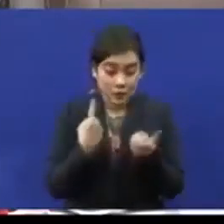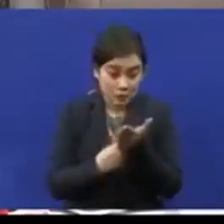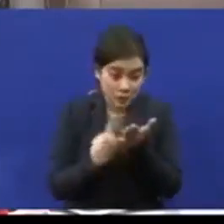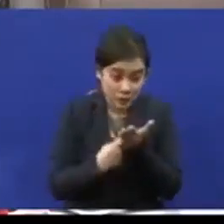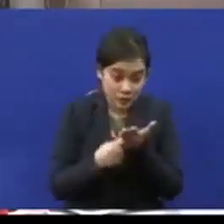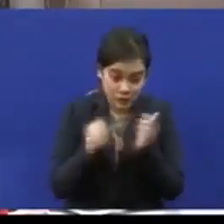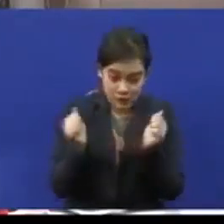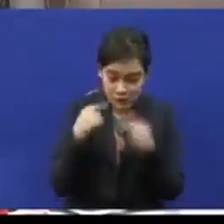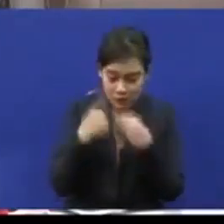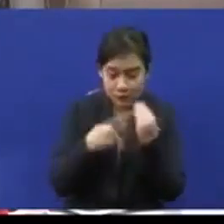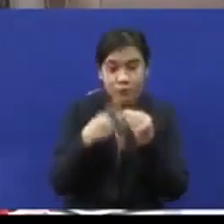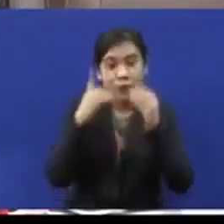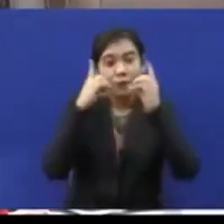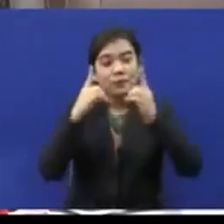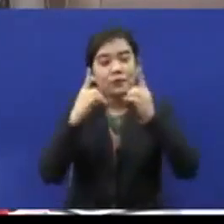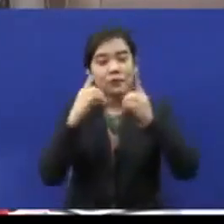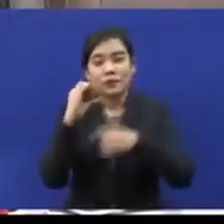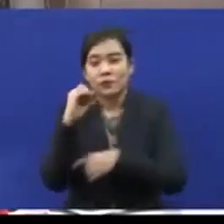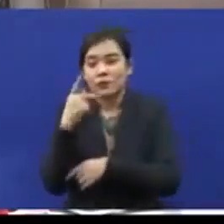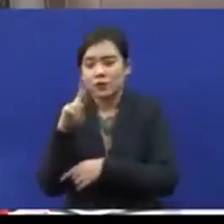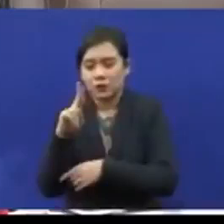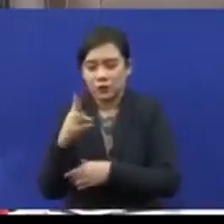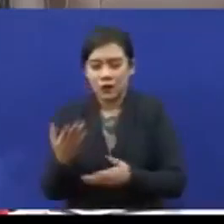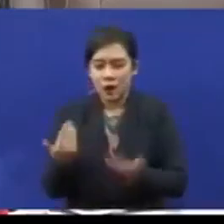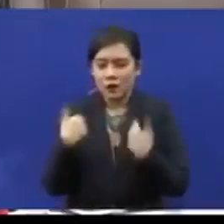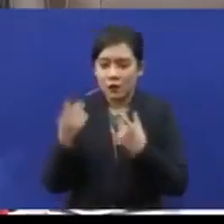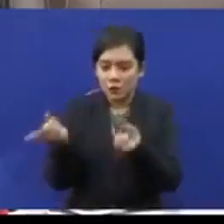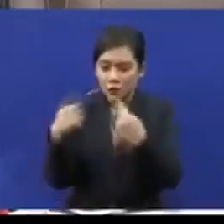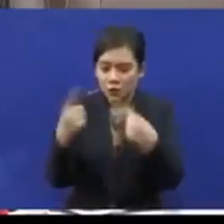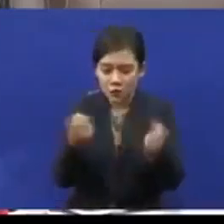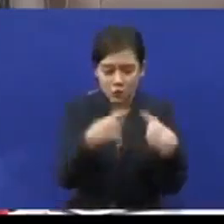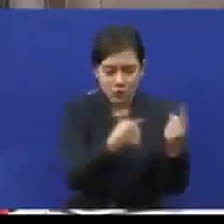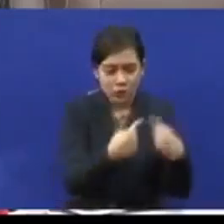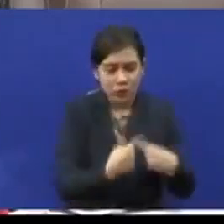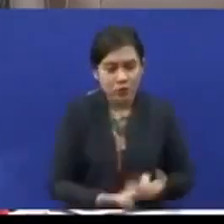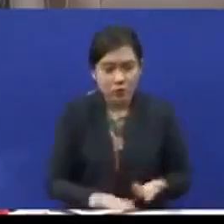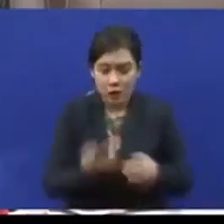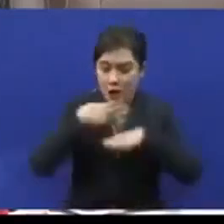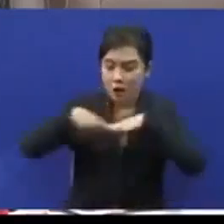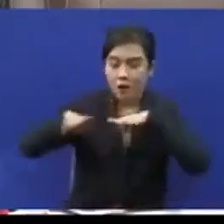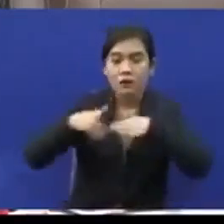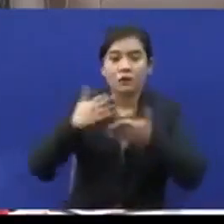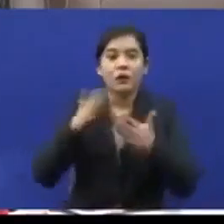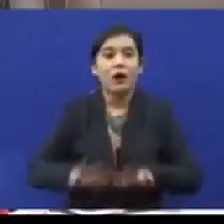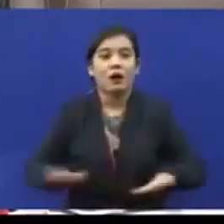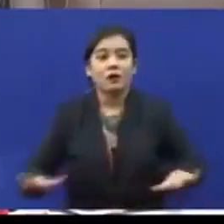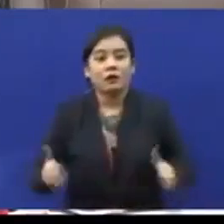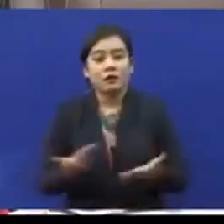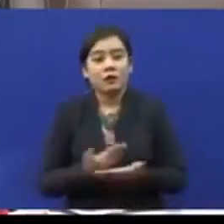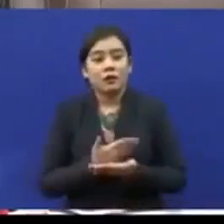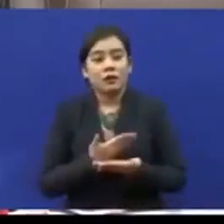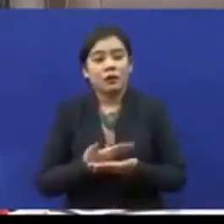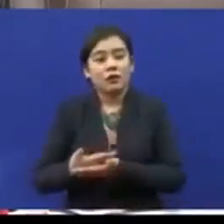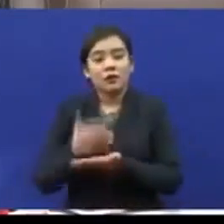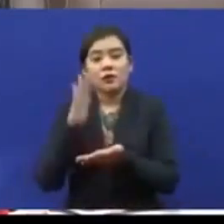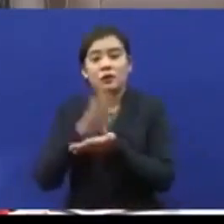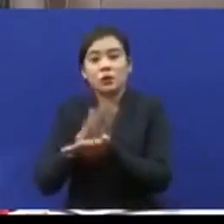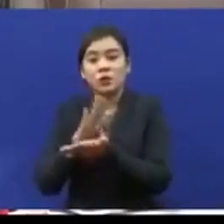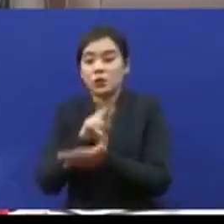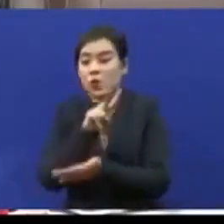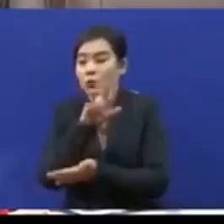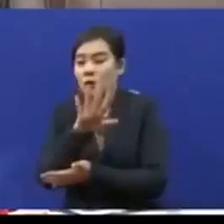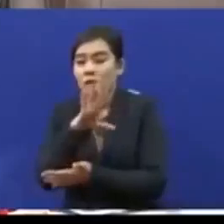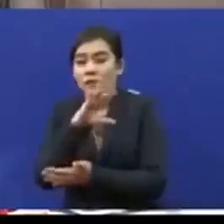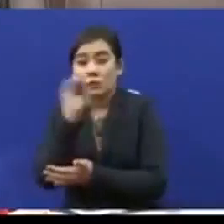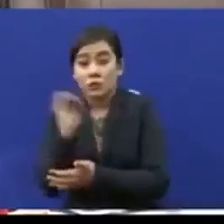pendidikan OKU. Antara responden yang menghantar anak mereka ke sekolah, 25% pergi ke